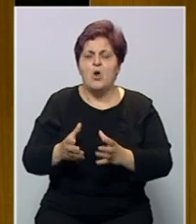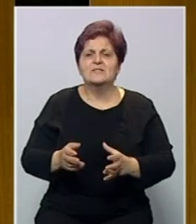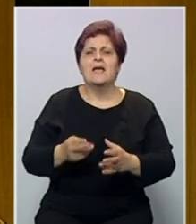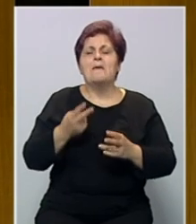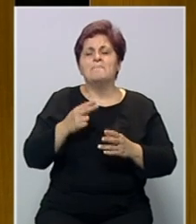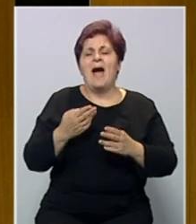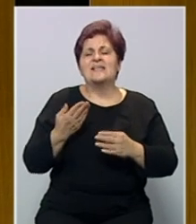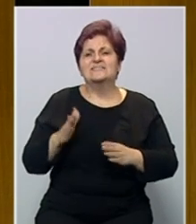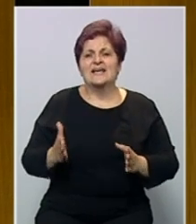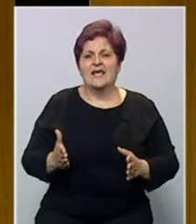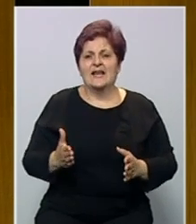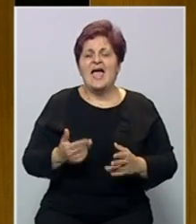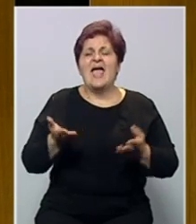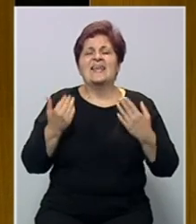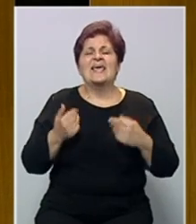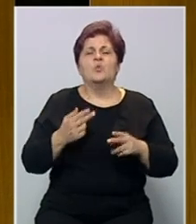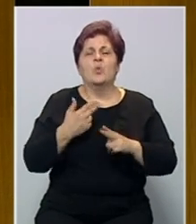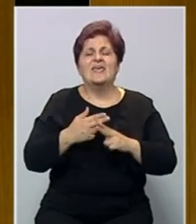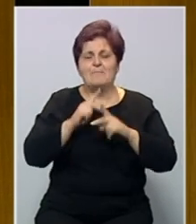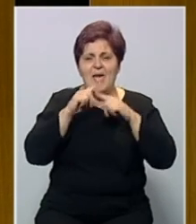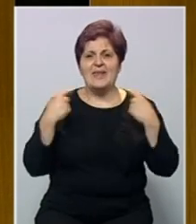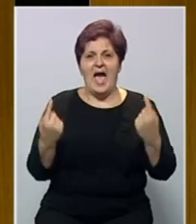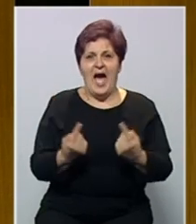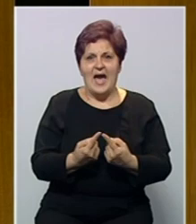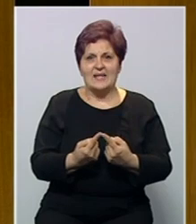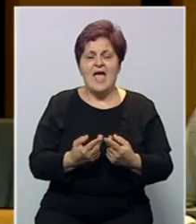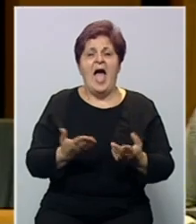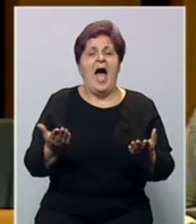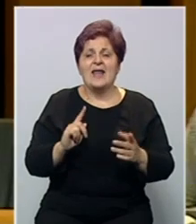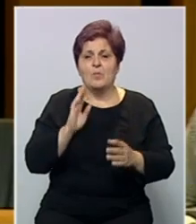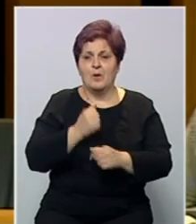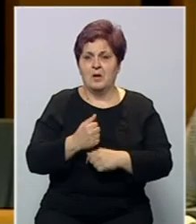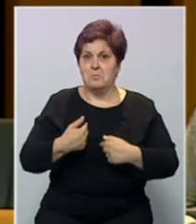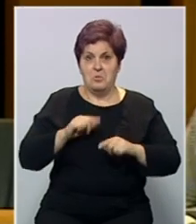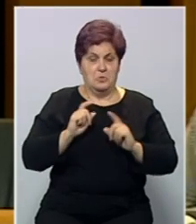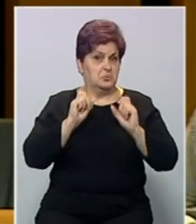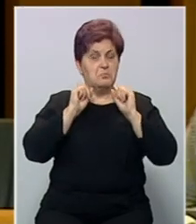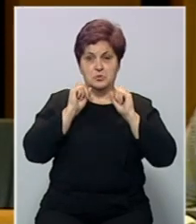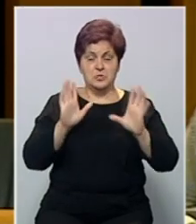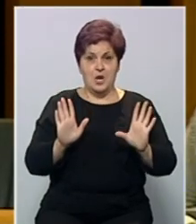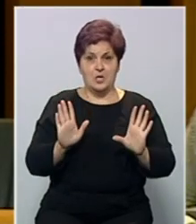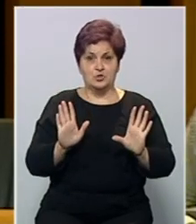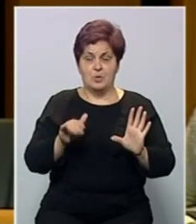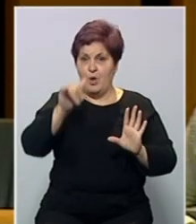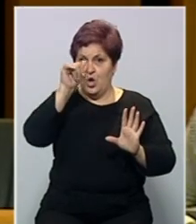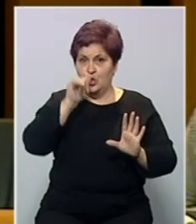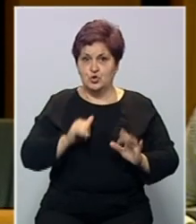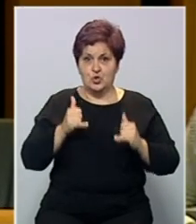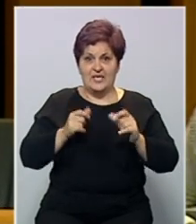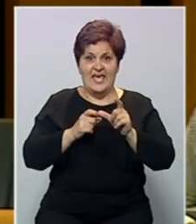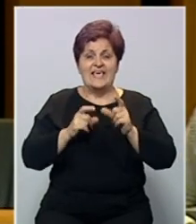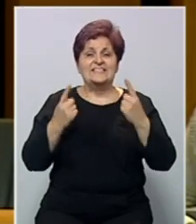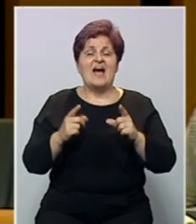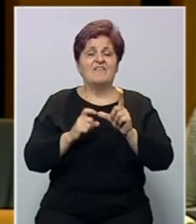stranke rijetko u imen naroda, a da ne kažem u ime Bosne i Hercegovine. Ja nisam iznenađena što je stav SDA